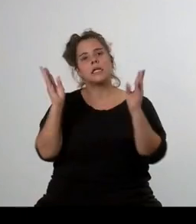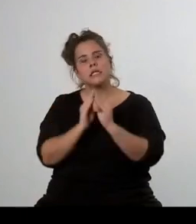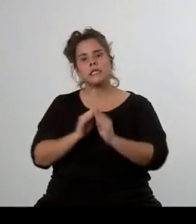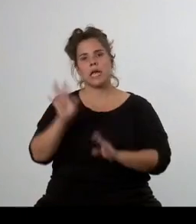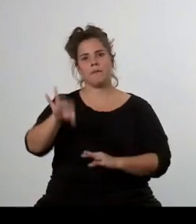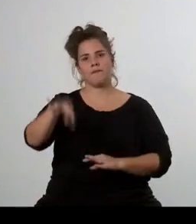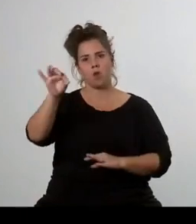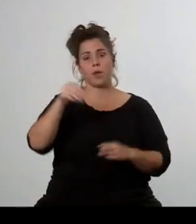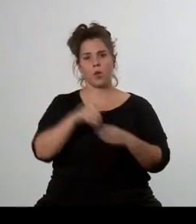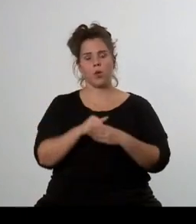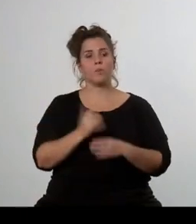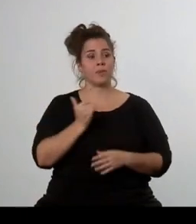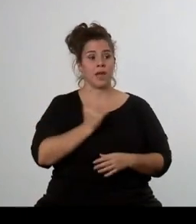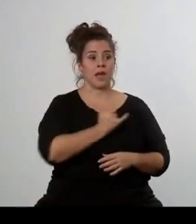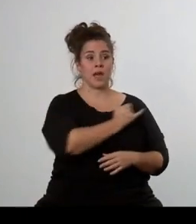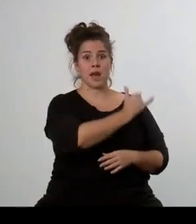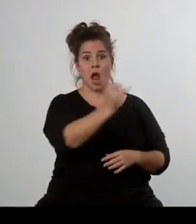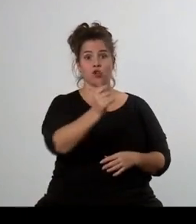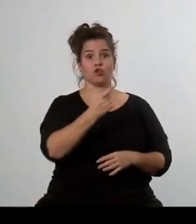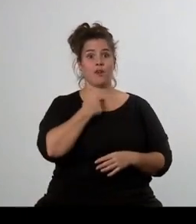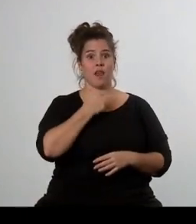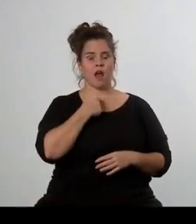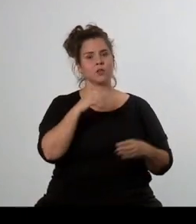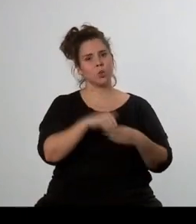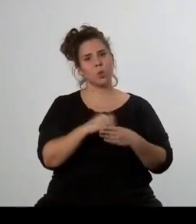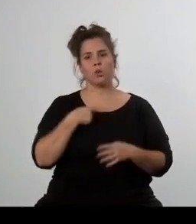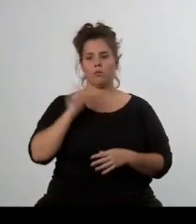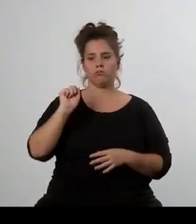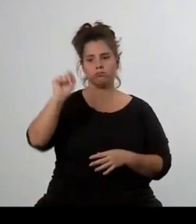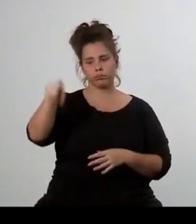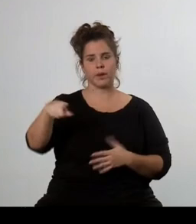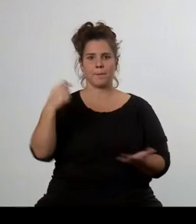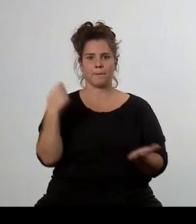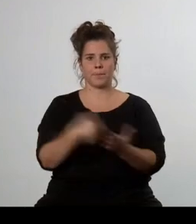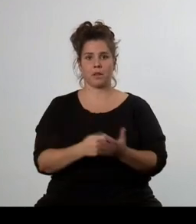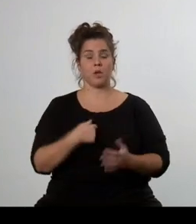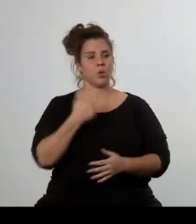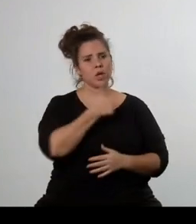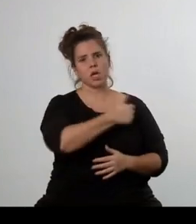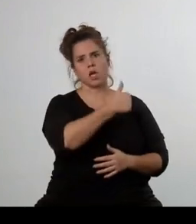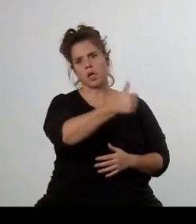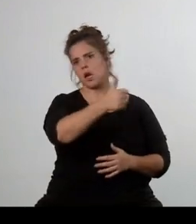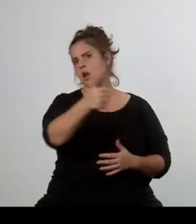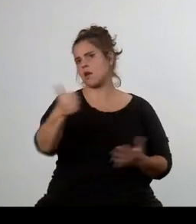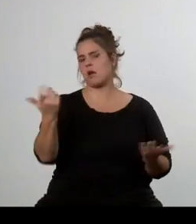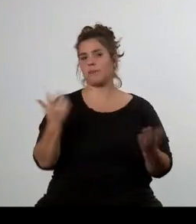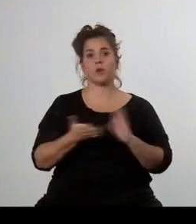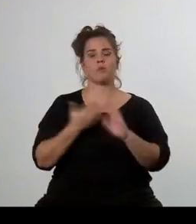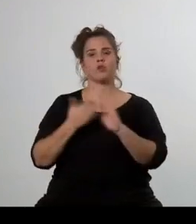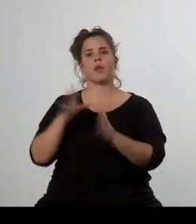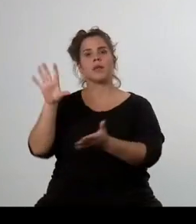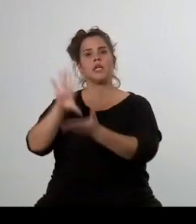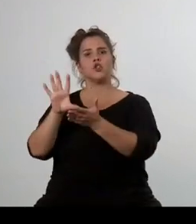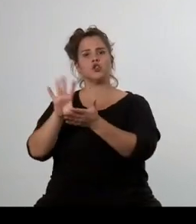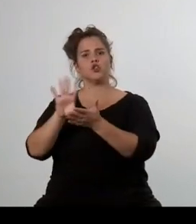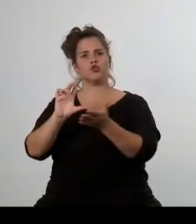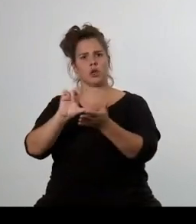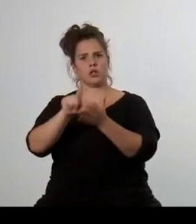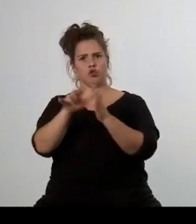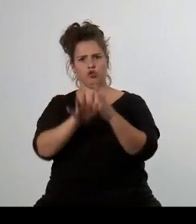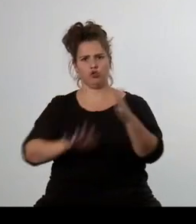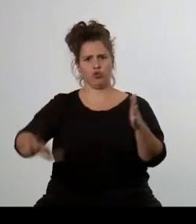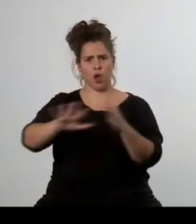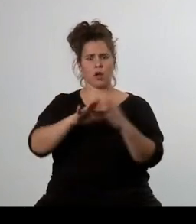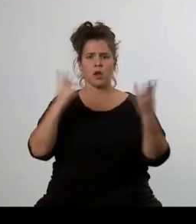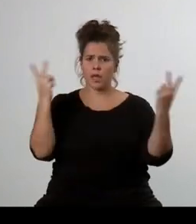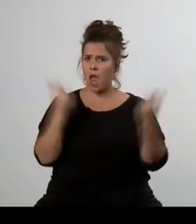každý hlas každého občana měl stejnou váhu. To jest, aby váš hlas ve středních Čechách, což je největší kraj,